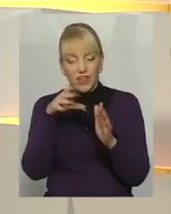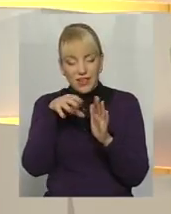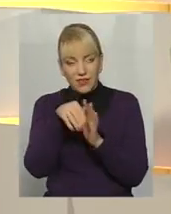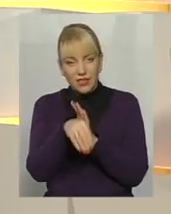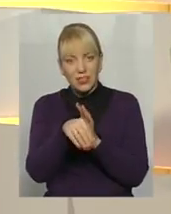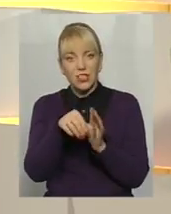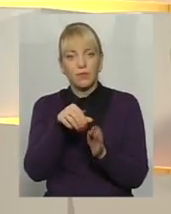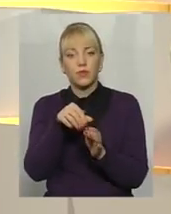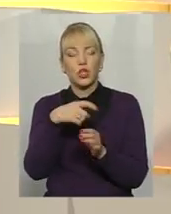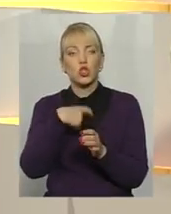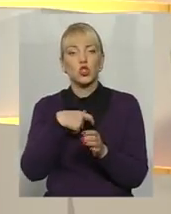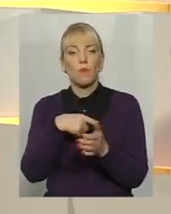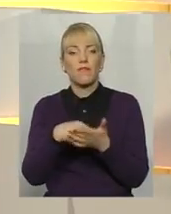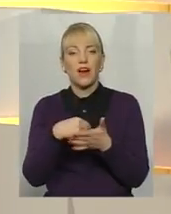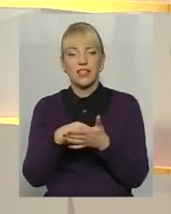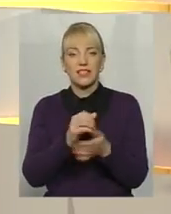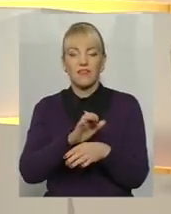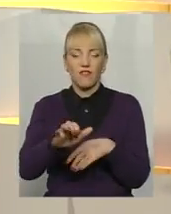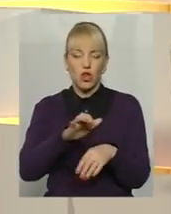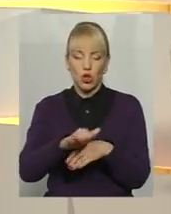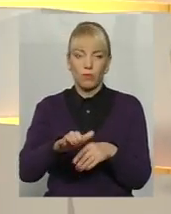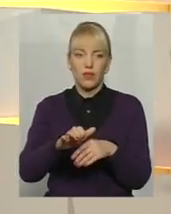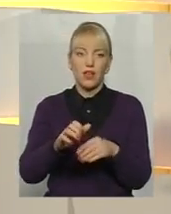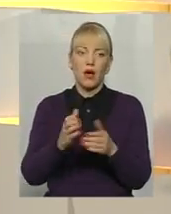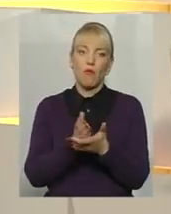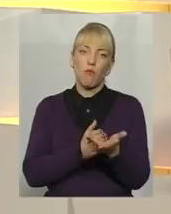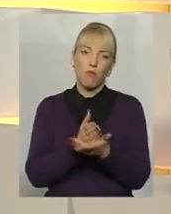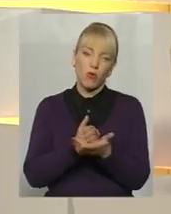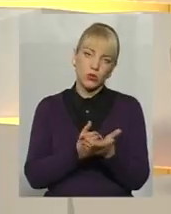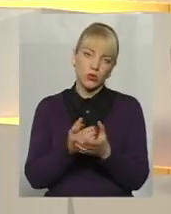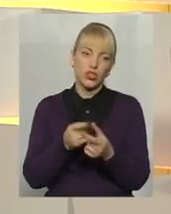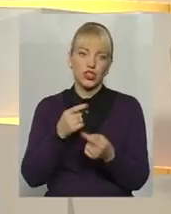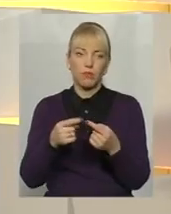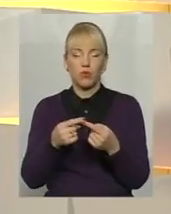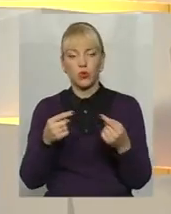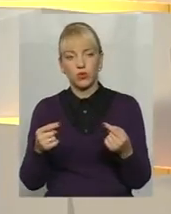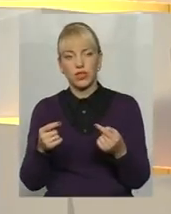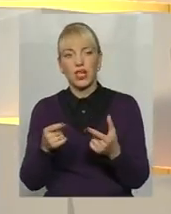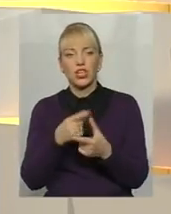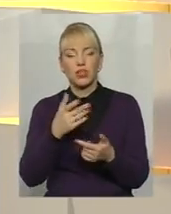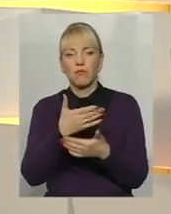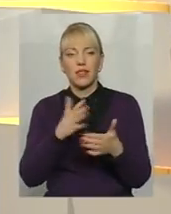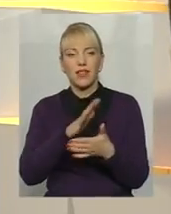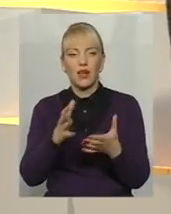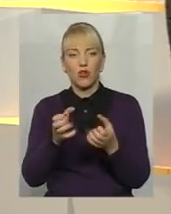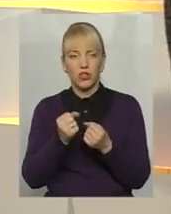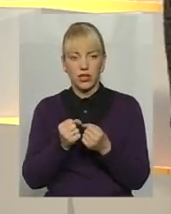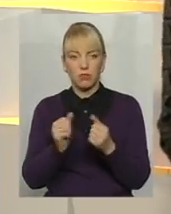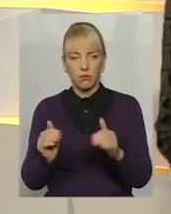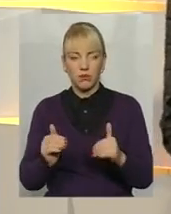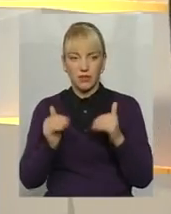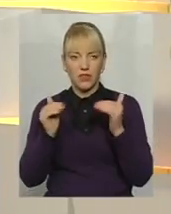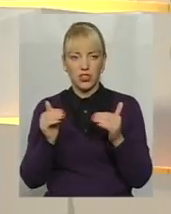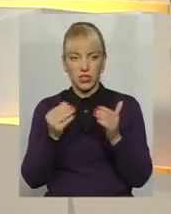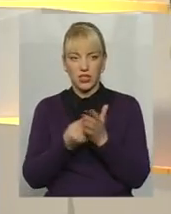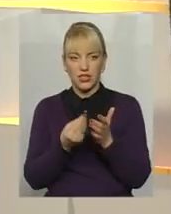вироблення чи то послуги, чи то продукції. Чи не отримуємо ми ланцюгову реакцію в підвищенні